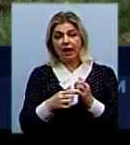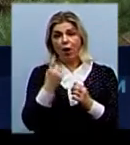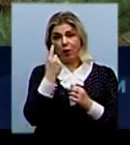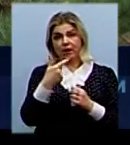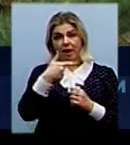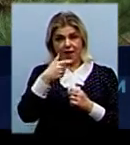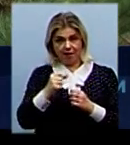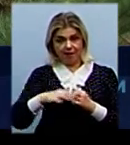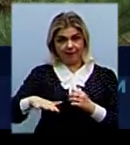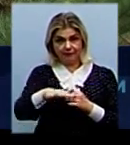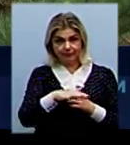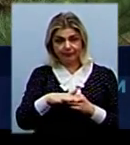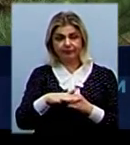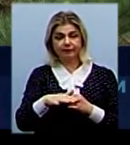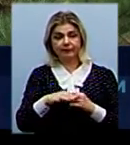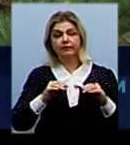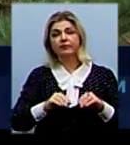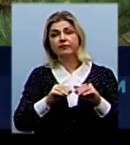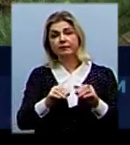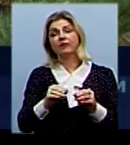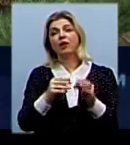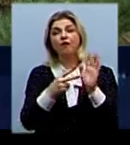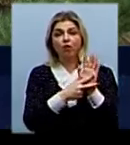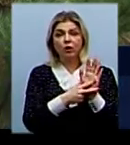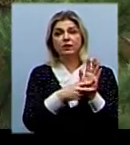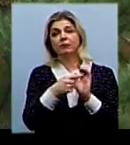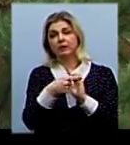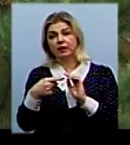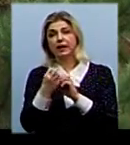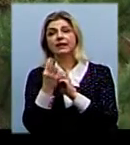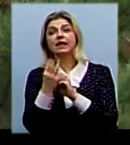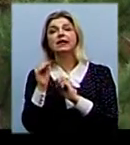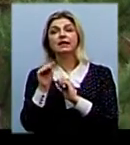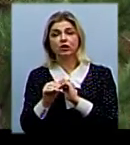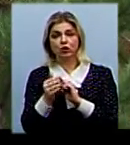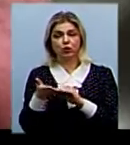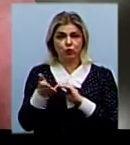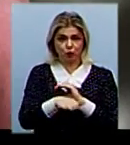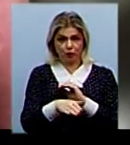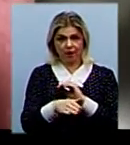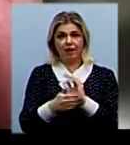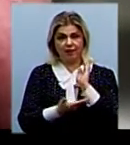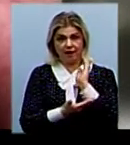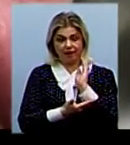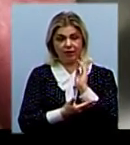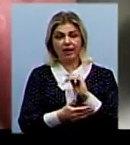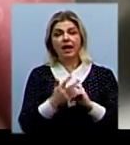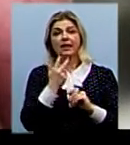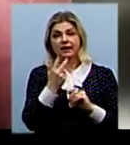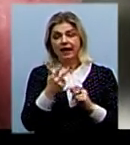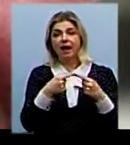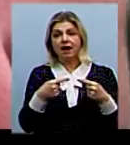висаджується від 8 до 13 тисяч штук сінців при різних схемах